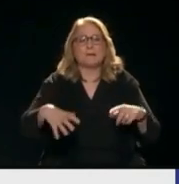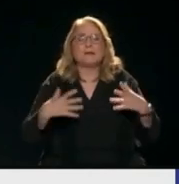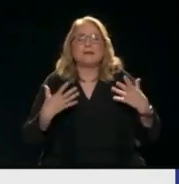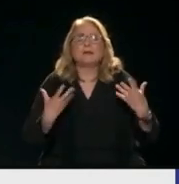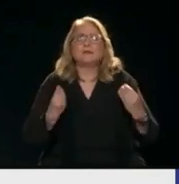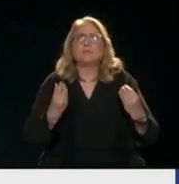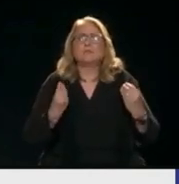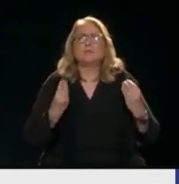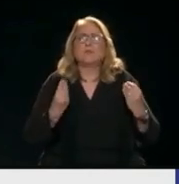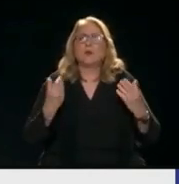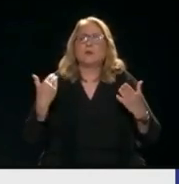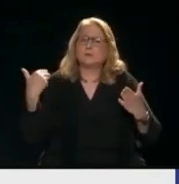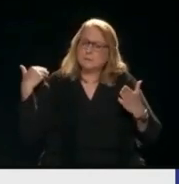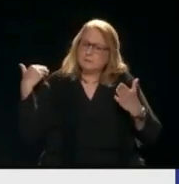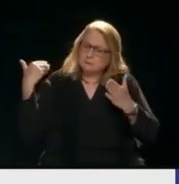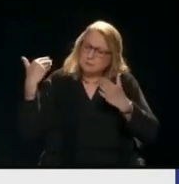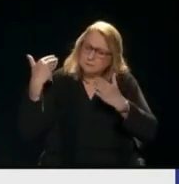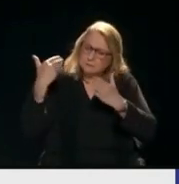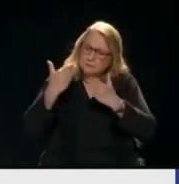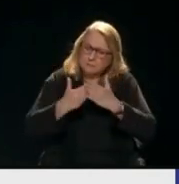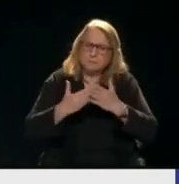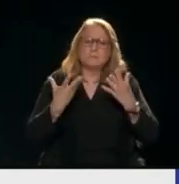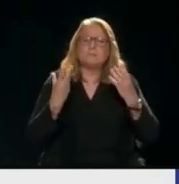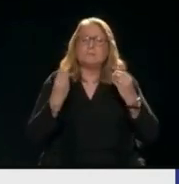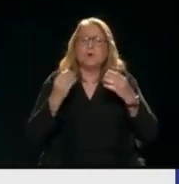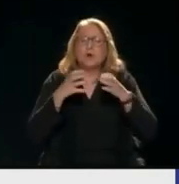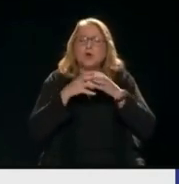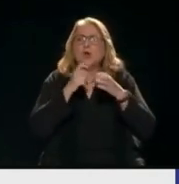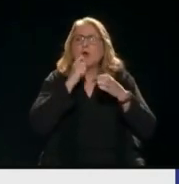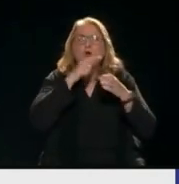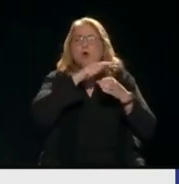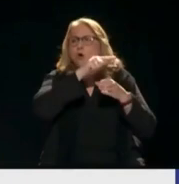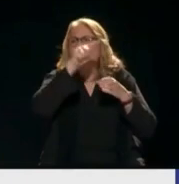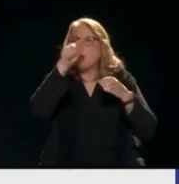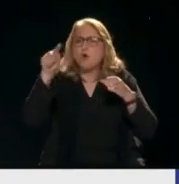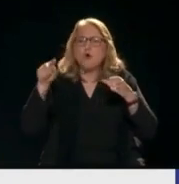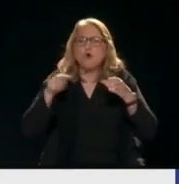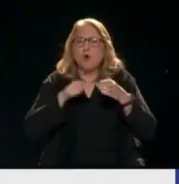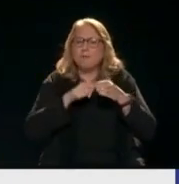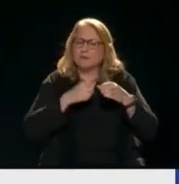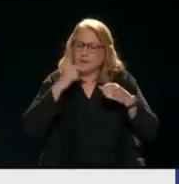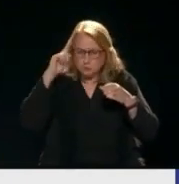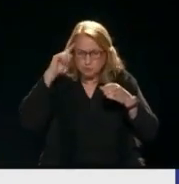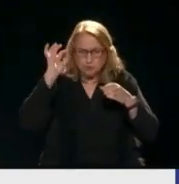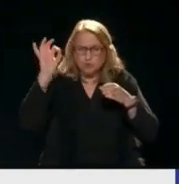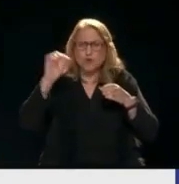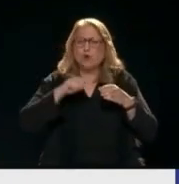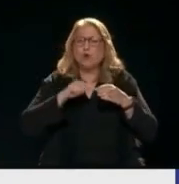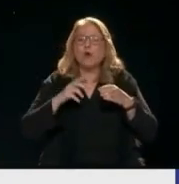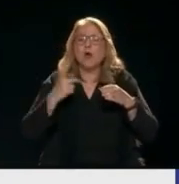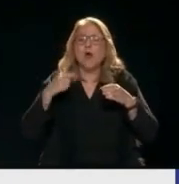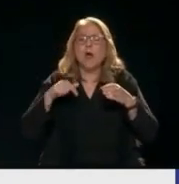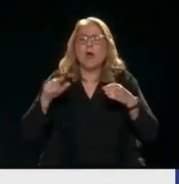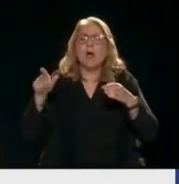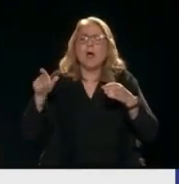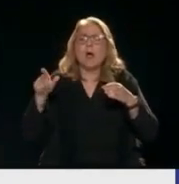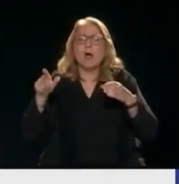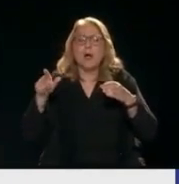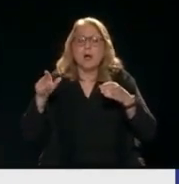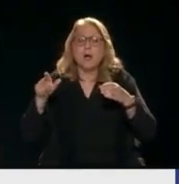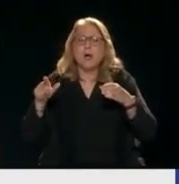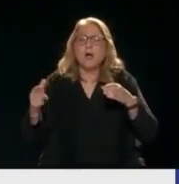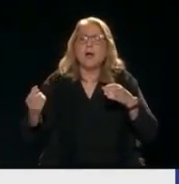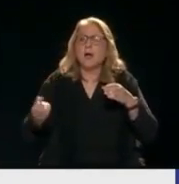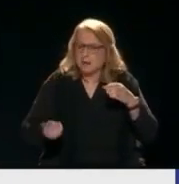προδοτικές τάσεις Διαχρονικά μέσα στα χρόνια Και οι κομματικοί αυτοί μηχανισμοί Προέρχονται, αν το θέλετε Και από την